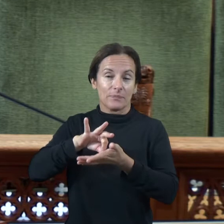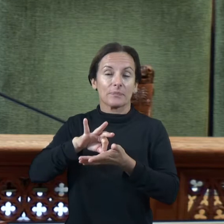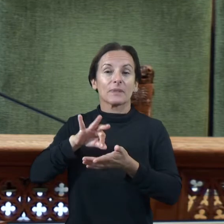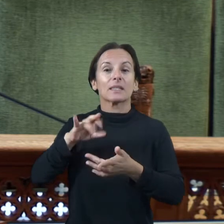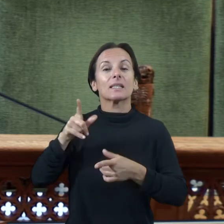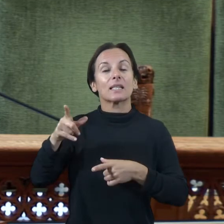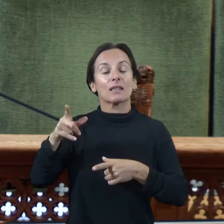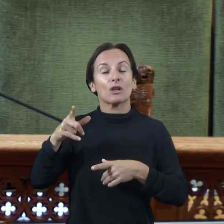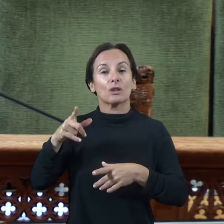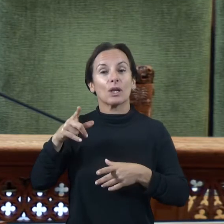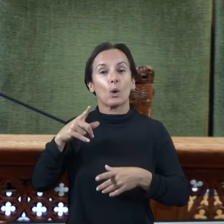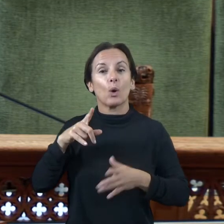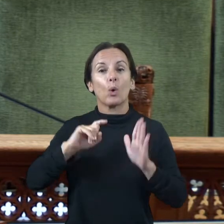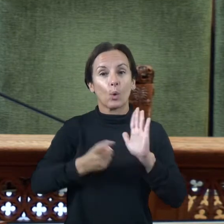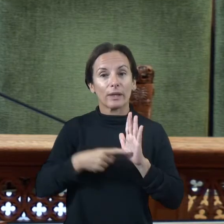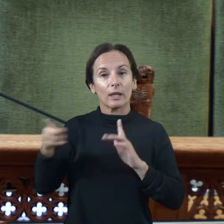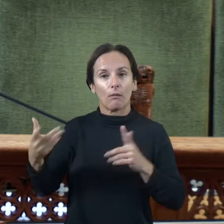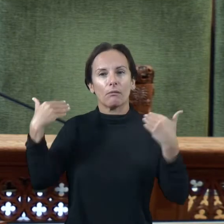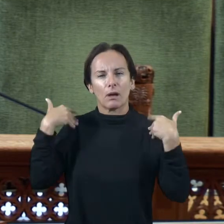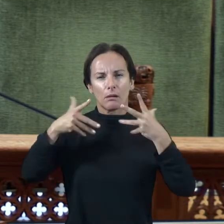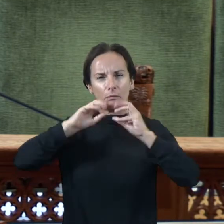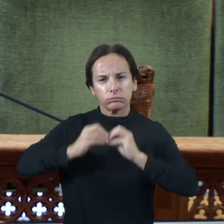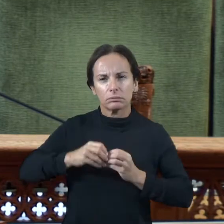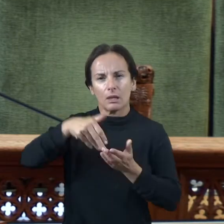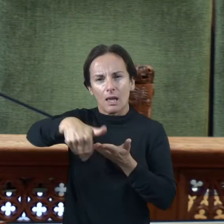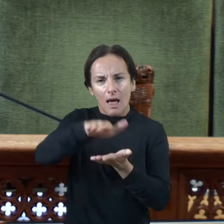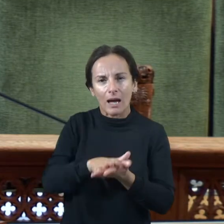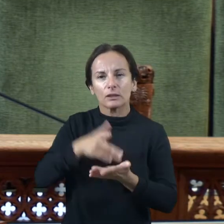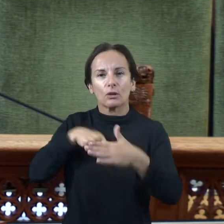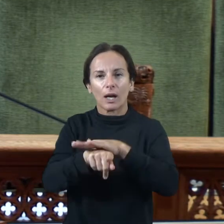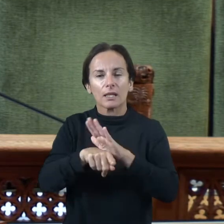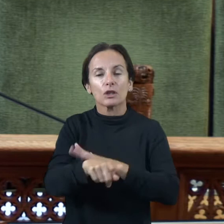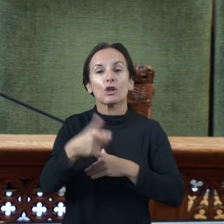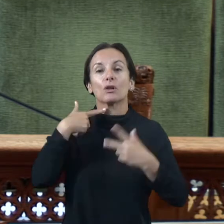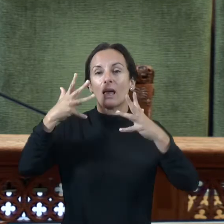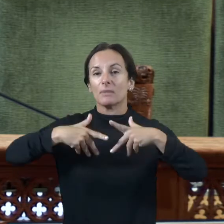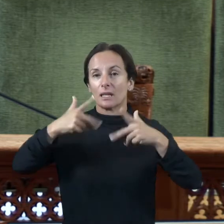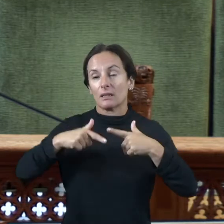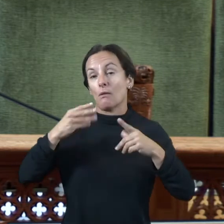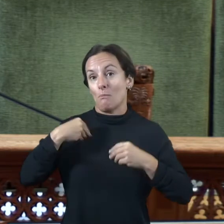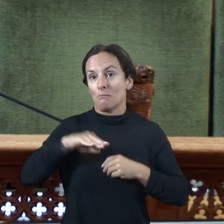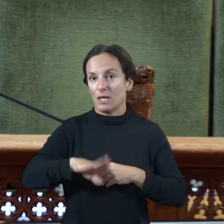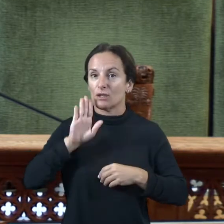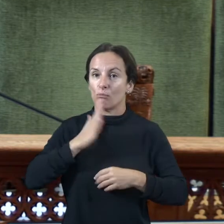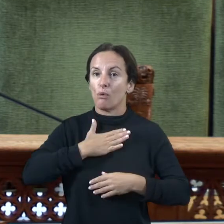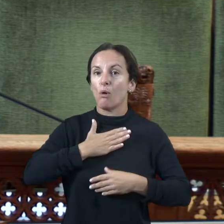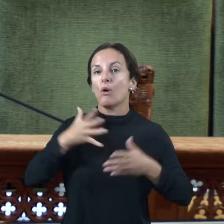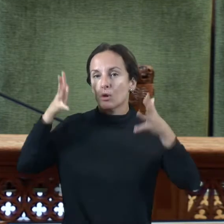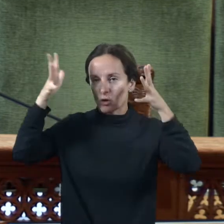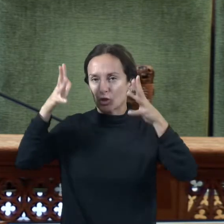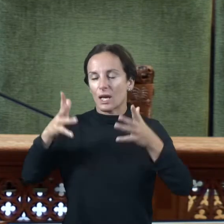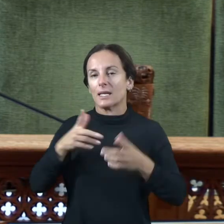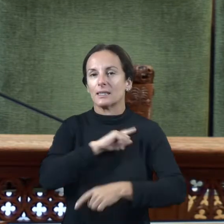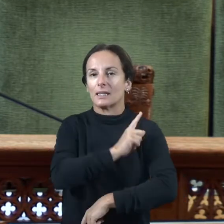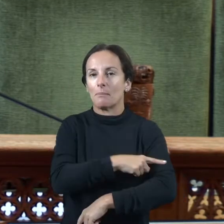certificats acords dels òrgans del consell esportiu de Mallorca i gestionar administrativament el propi consell esportiu de Mallorca